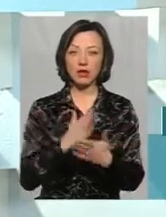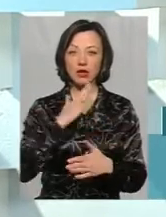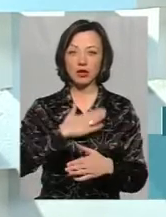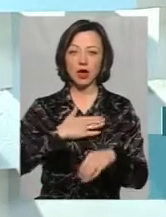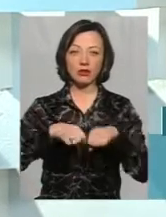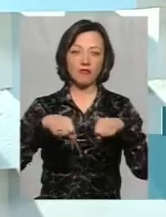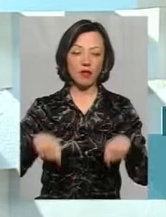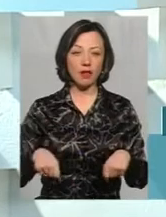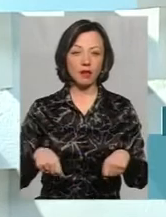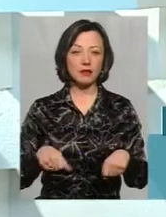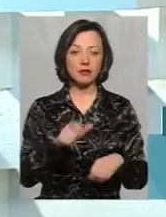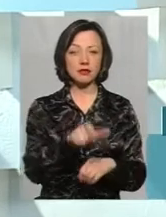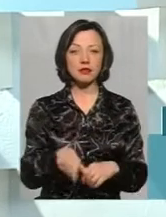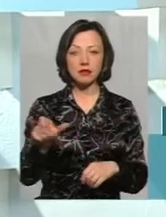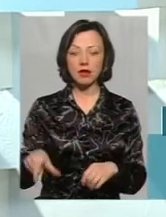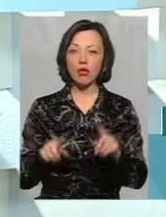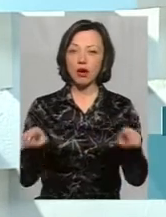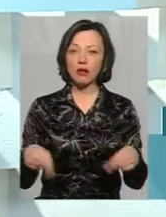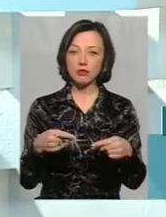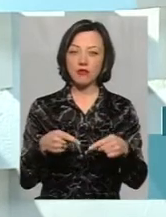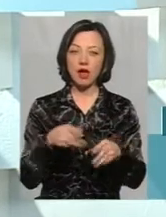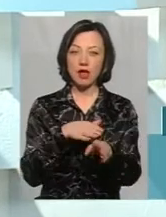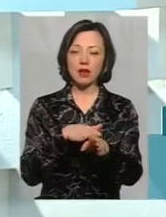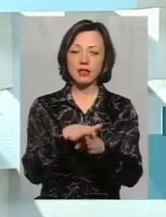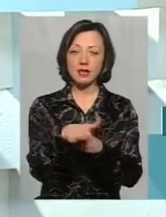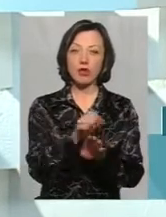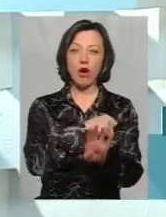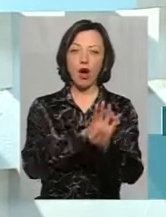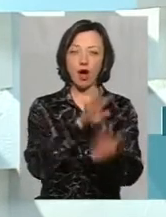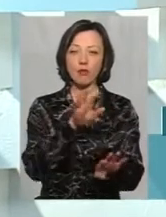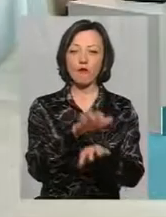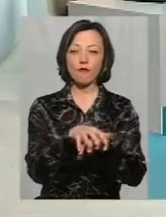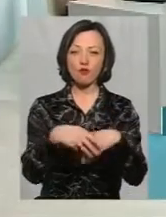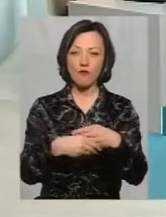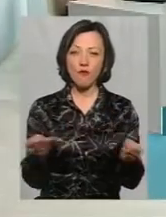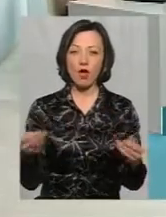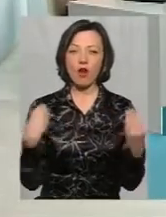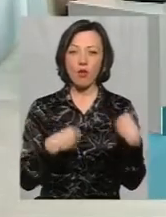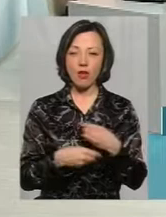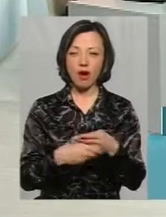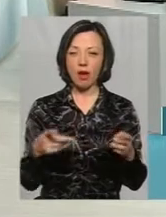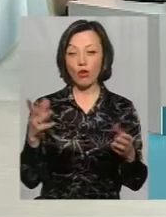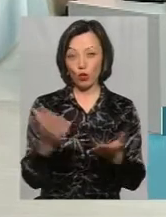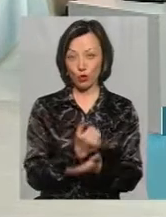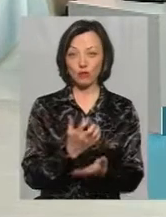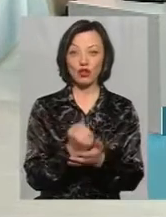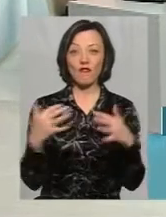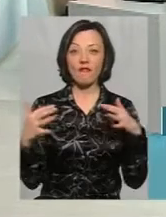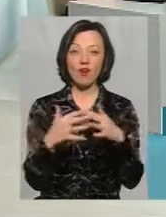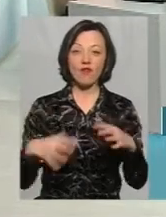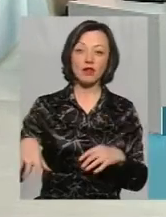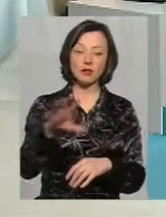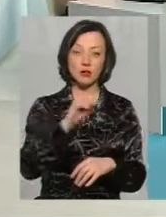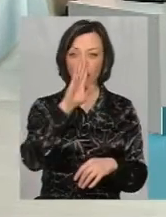мужновладці, організувала цілу армію, взувала, одягала і доволі успішно воювала з усіма